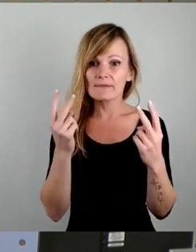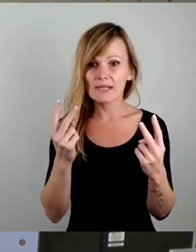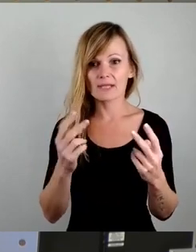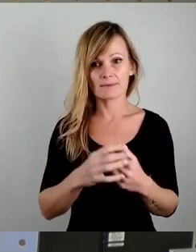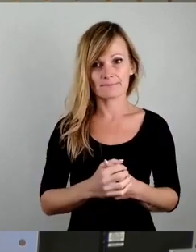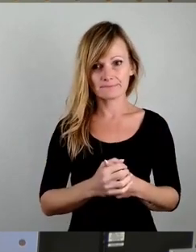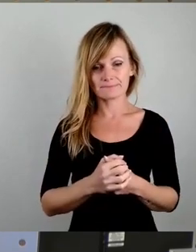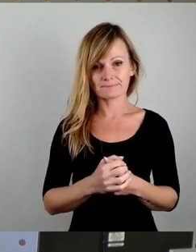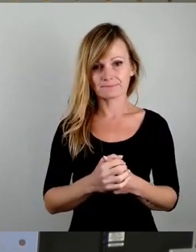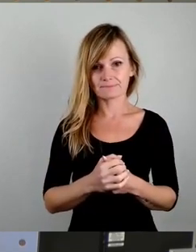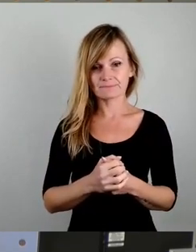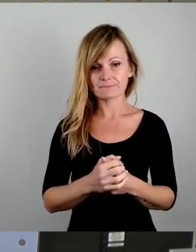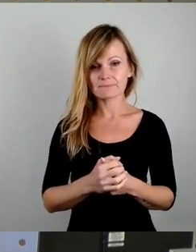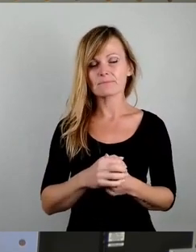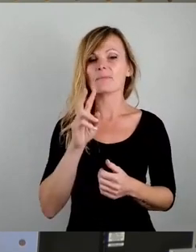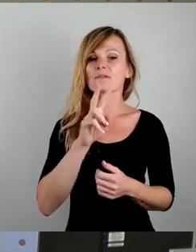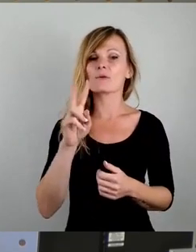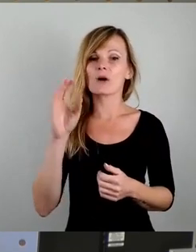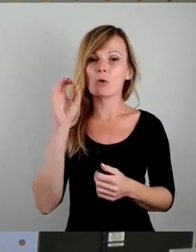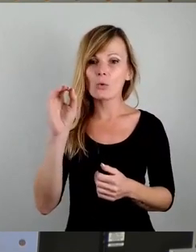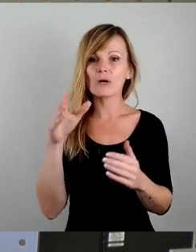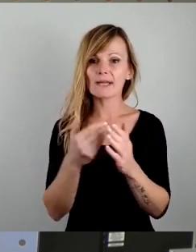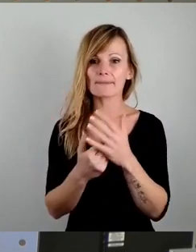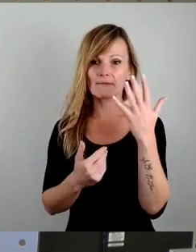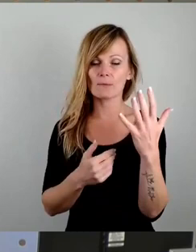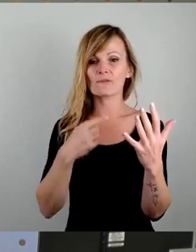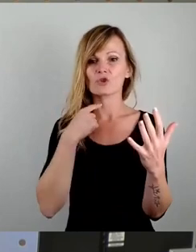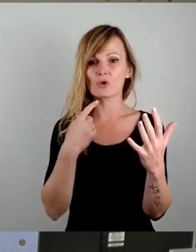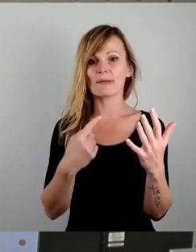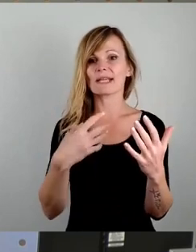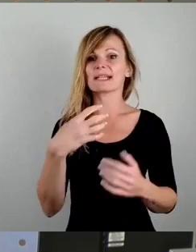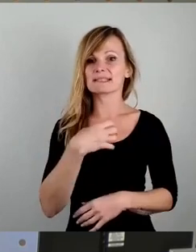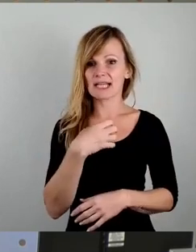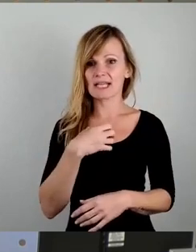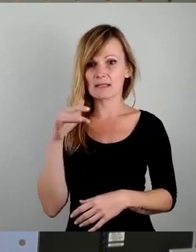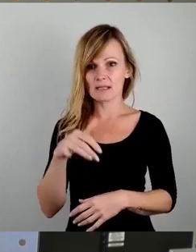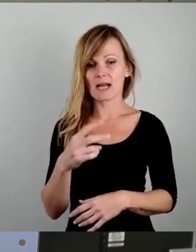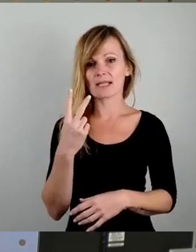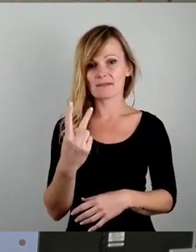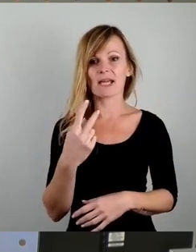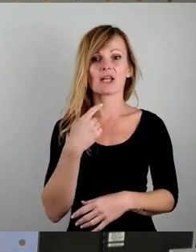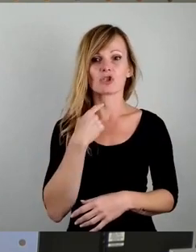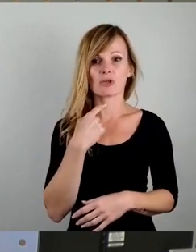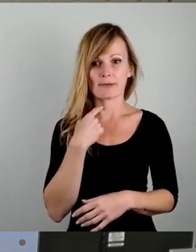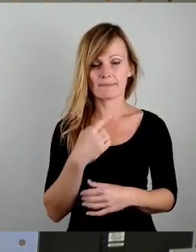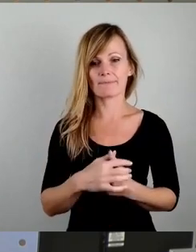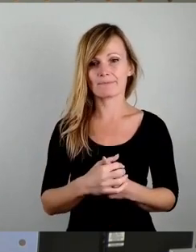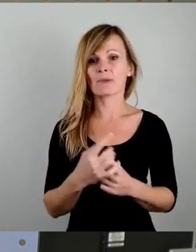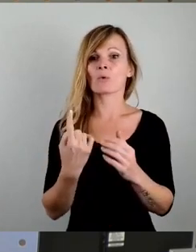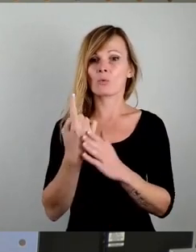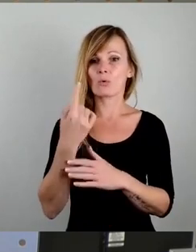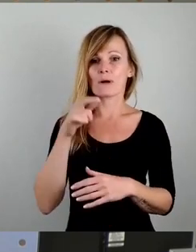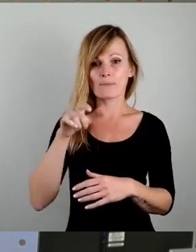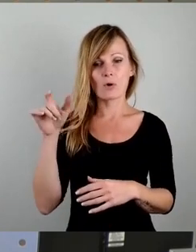Im VVO gibt es fünf Stimmen, Dresden hat zwei. Und der Oberbürgermeister